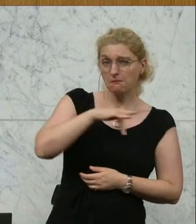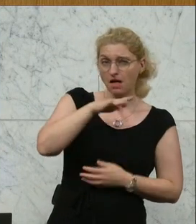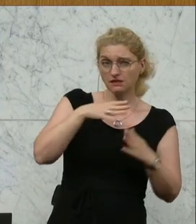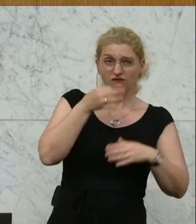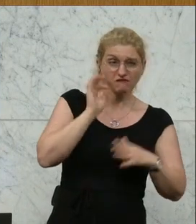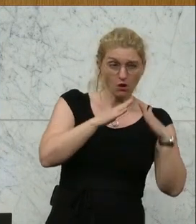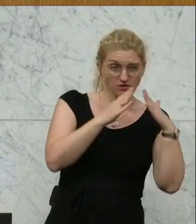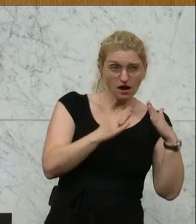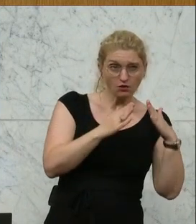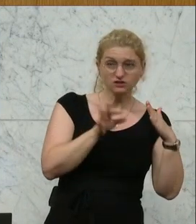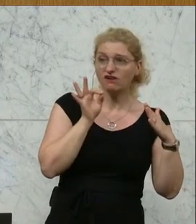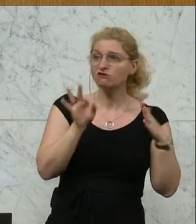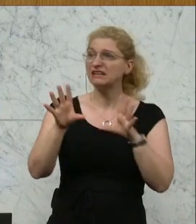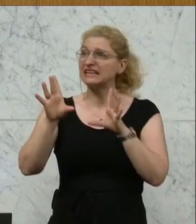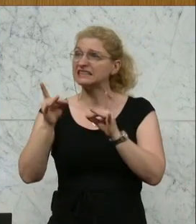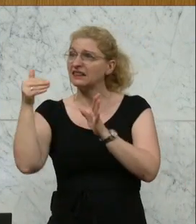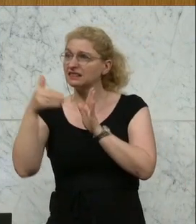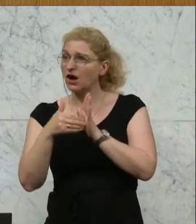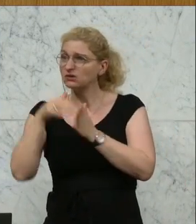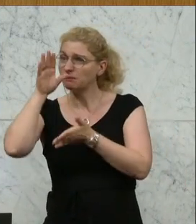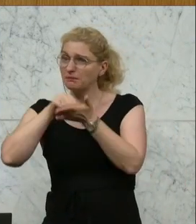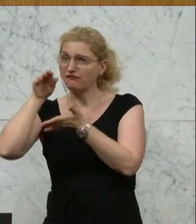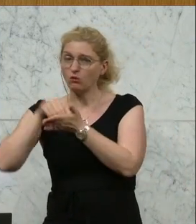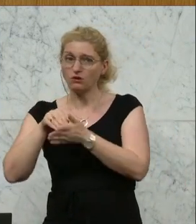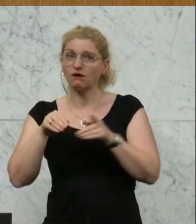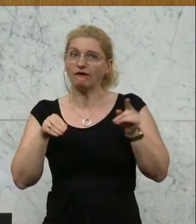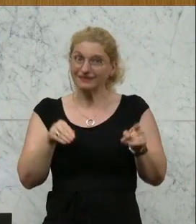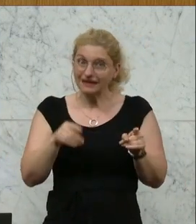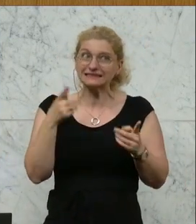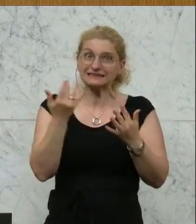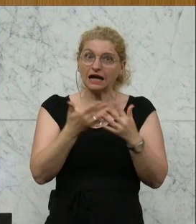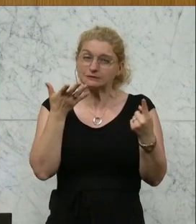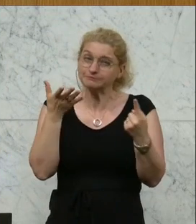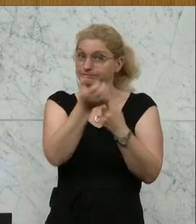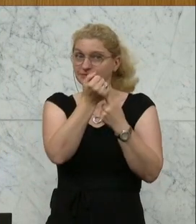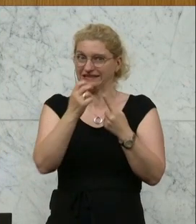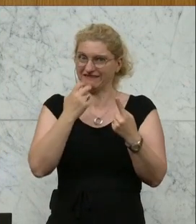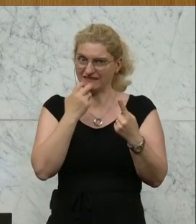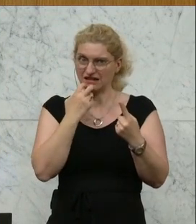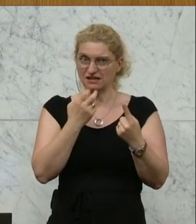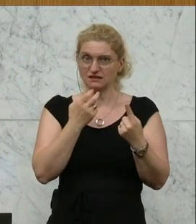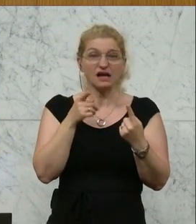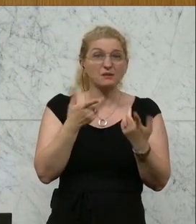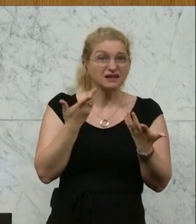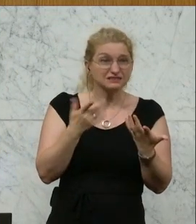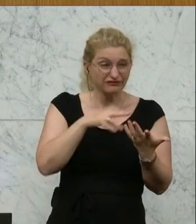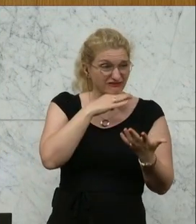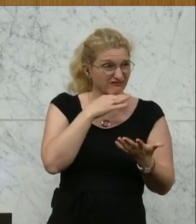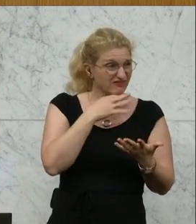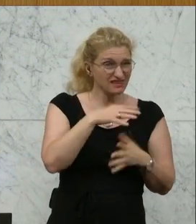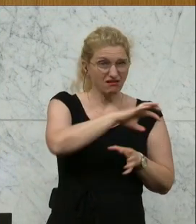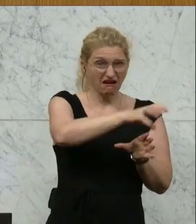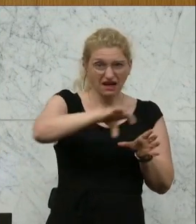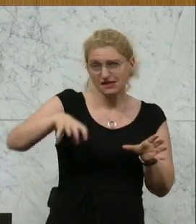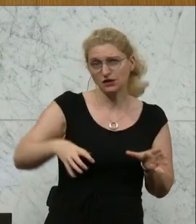für 10.000 Einwohnerinnen. Das wäre die Zahl, die wir erreichen müssten. Das erreichen wir aber in vielen Regionen noch